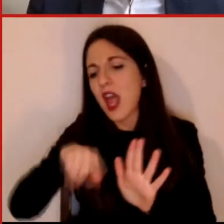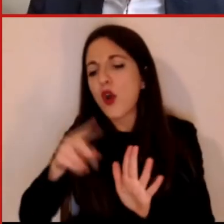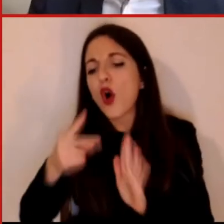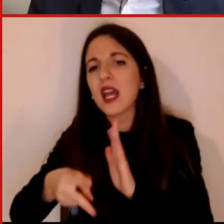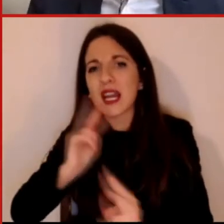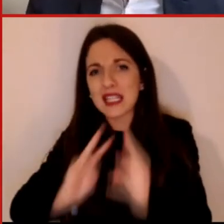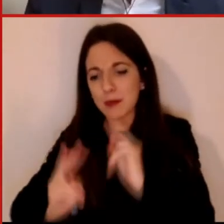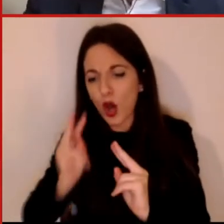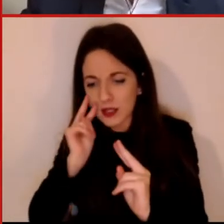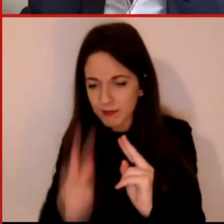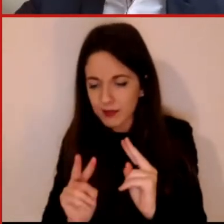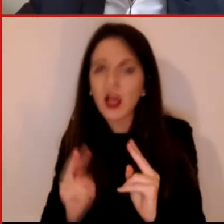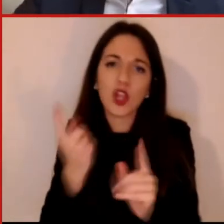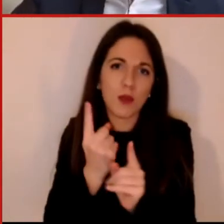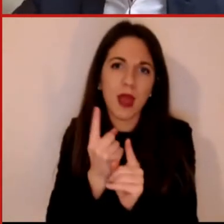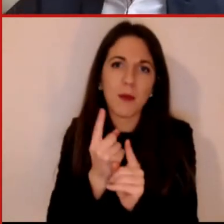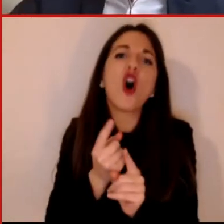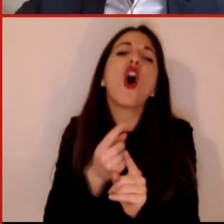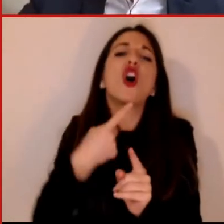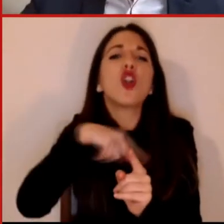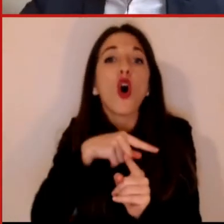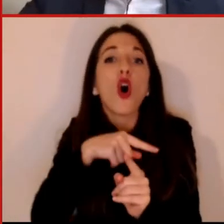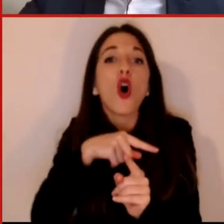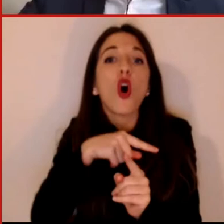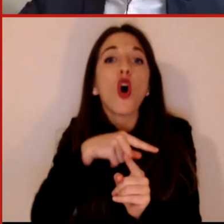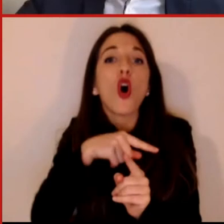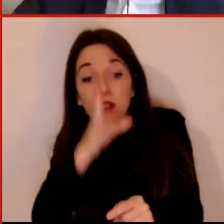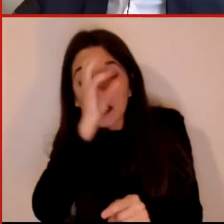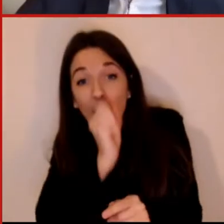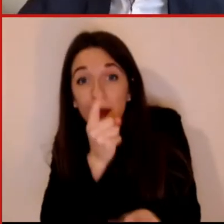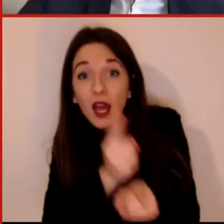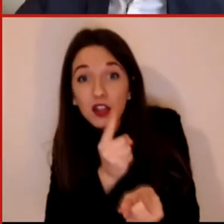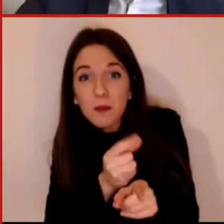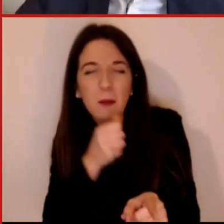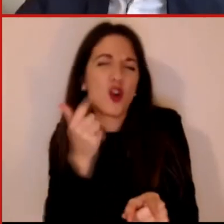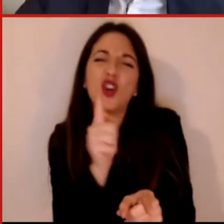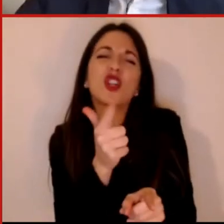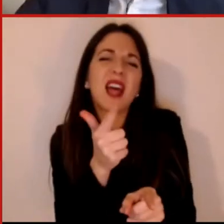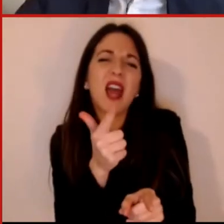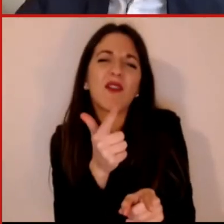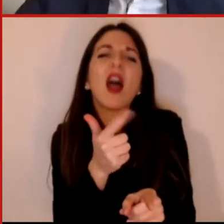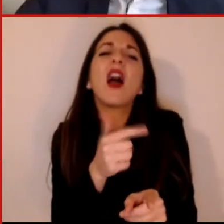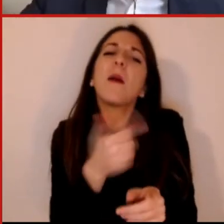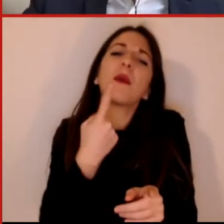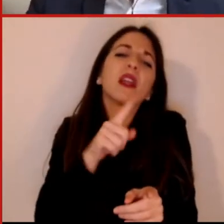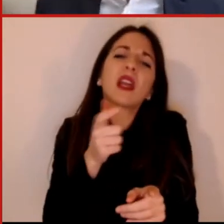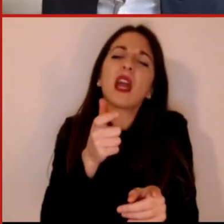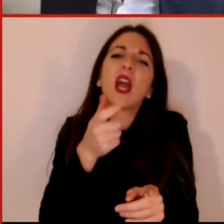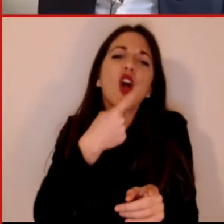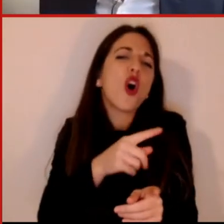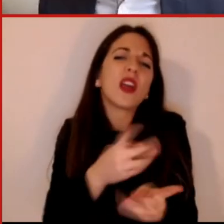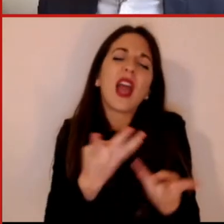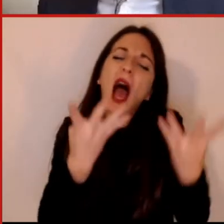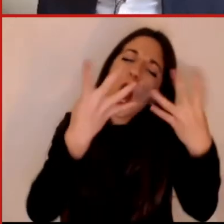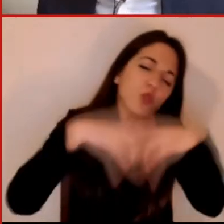noi non abbiamo più bisogno di avere quello che è l'apparato teorico interpretativo, ma useremo i dati in una maniera molto più tattica se